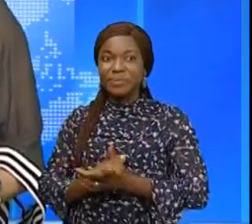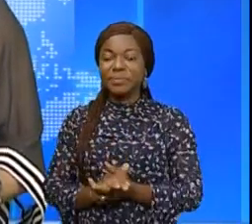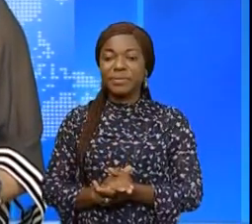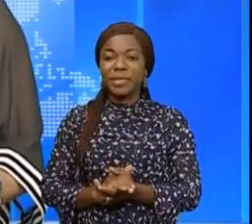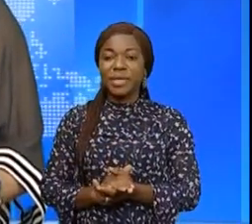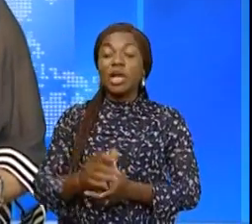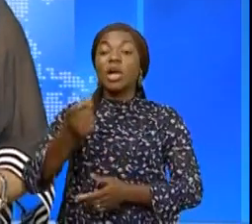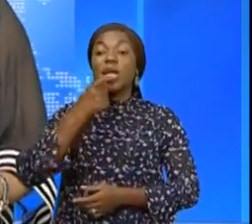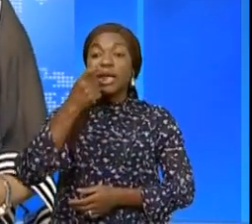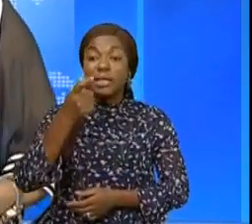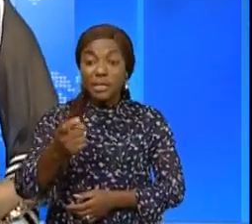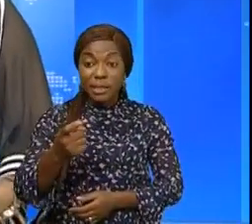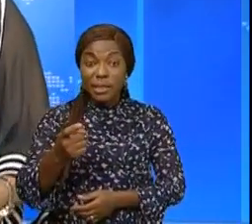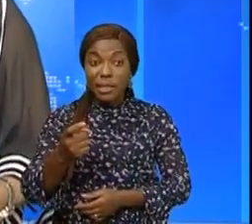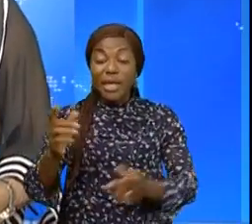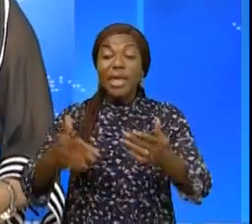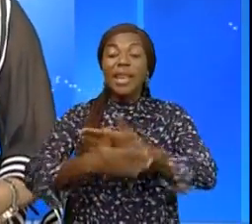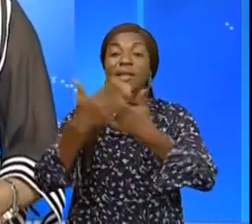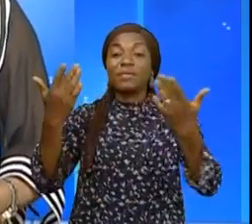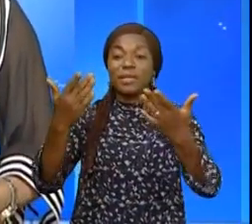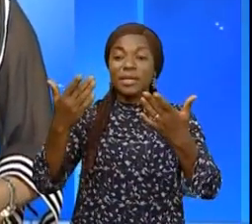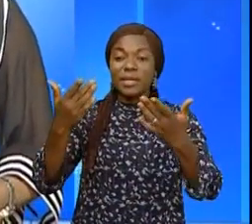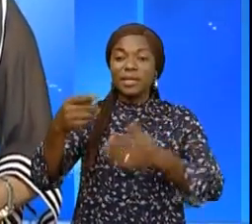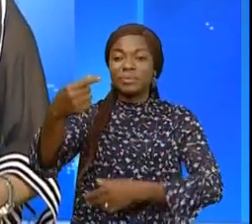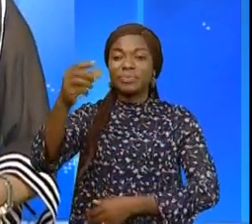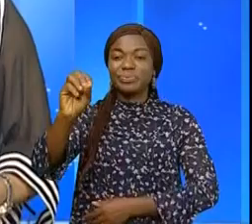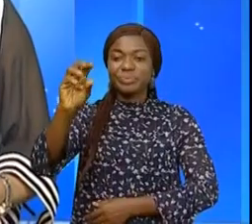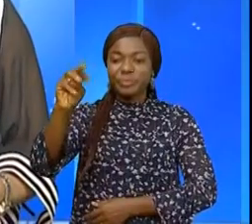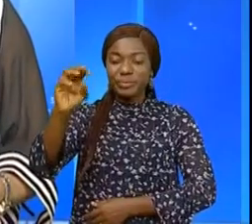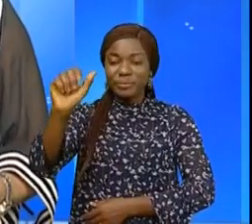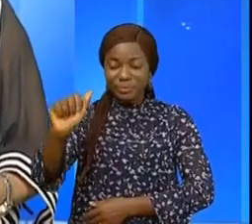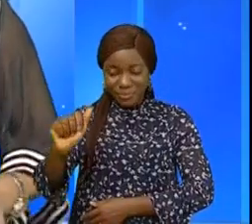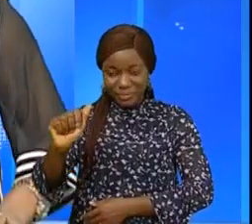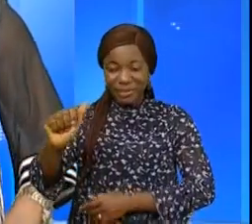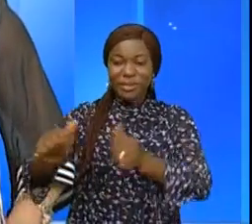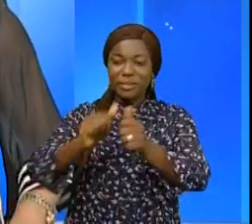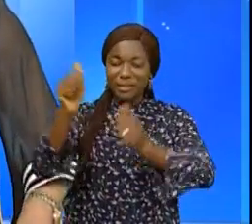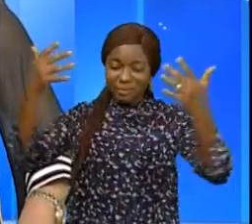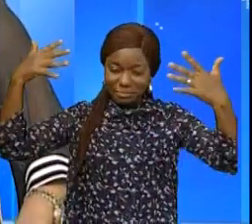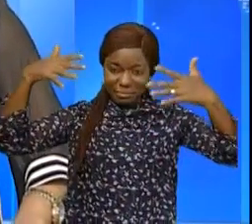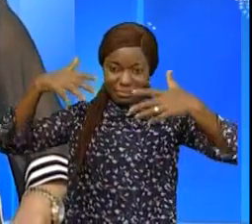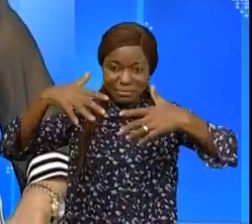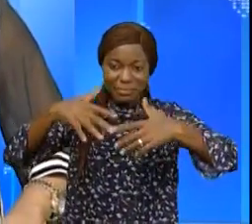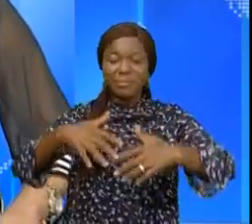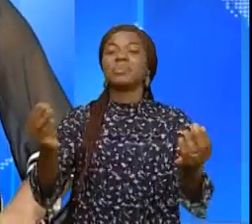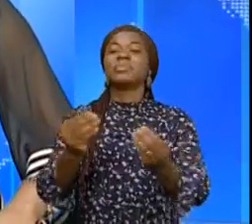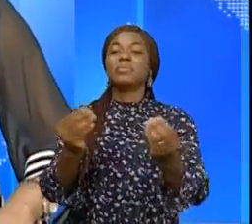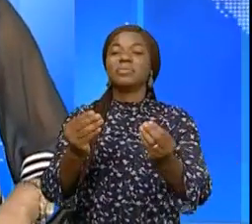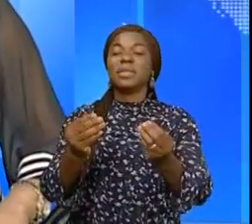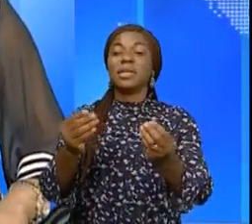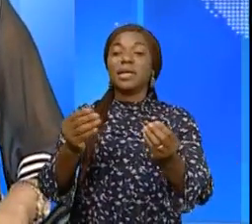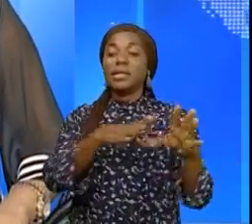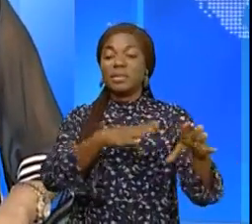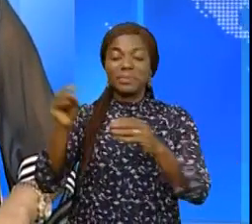Je l'ai dit tantôt, la ville de Goma devient de plus en plus déserte depuis ces matins, avec le démarrage de l